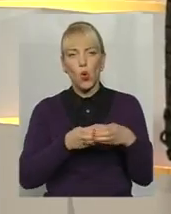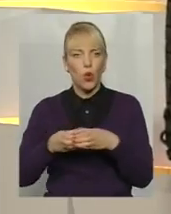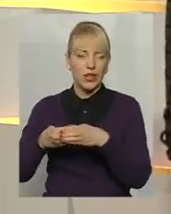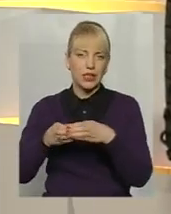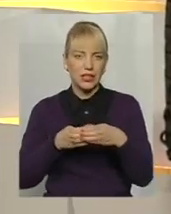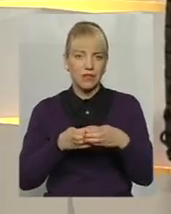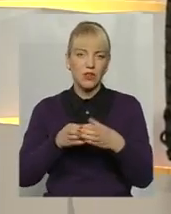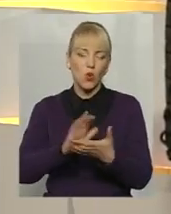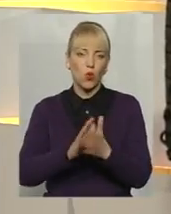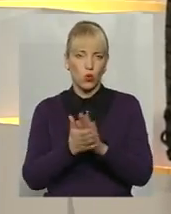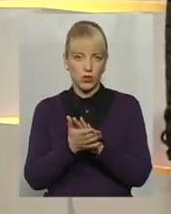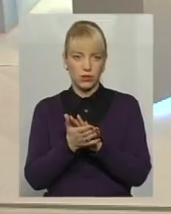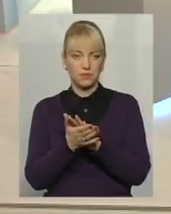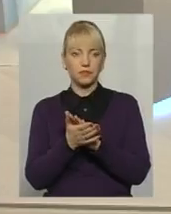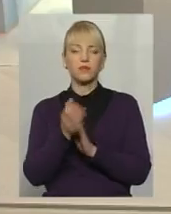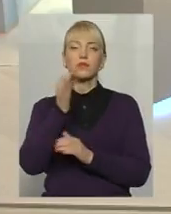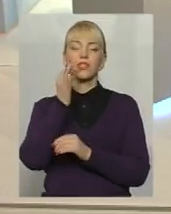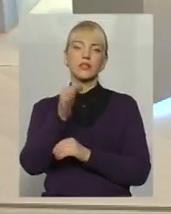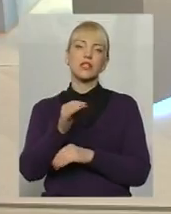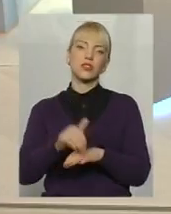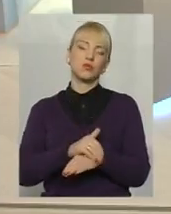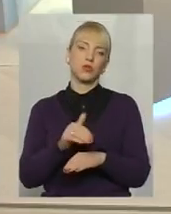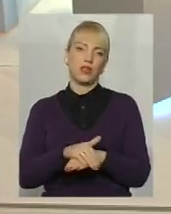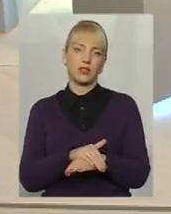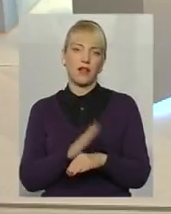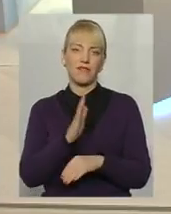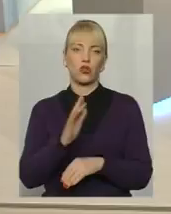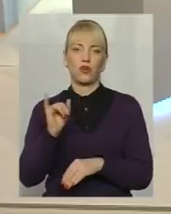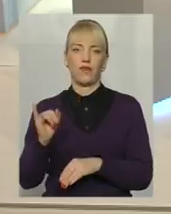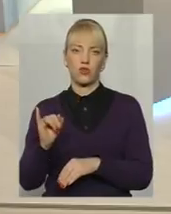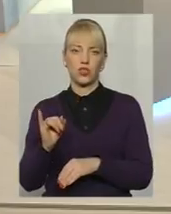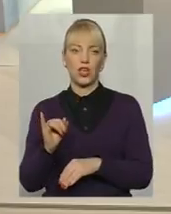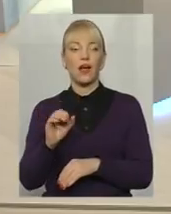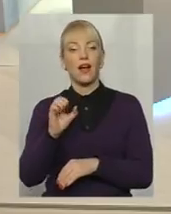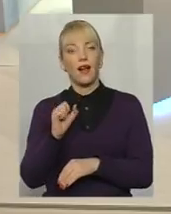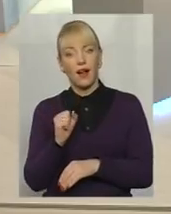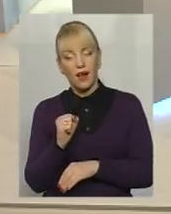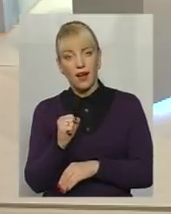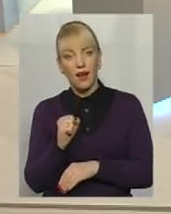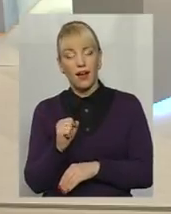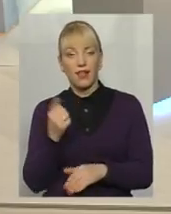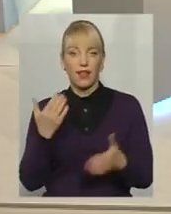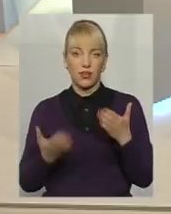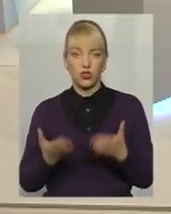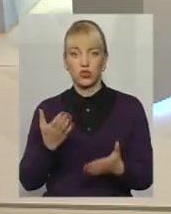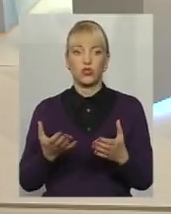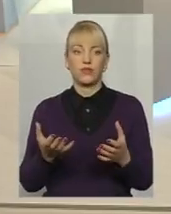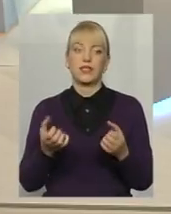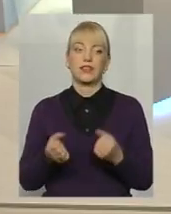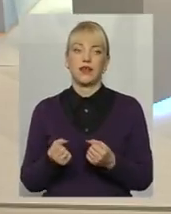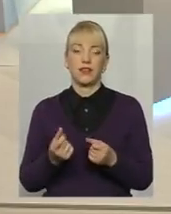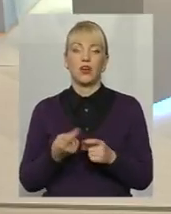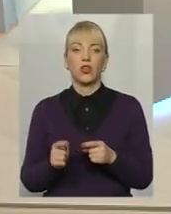Скажіть, будь ласка, Вікторе Івановичу, а от якщо взяти два